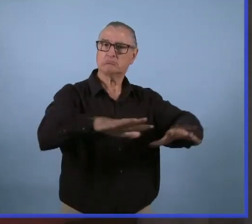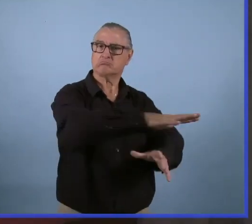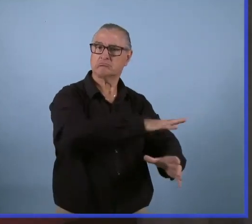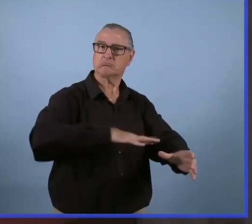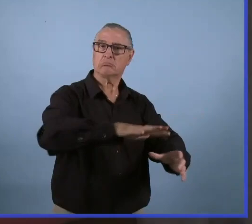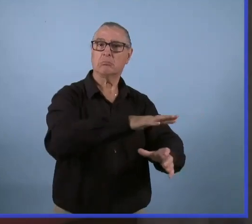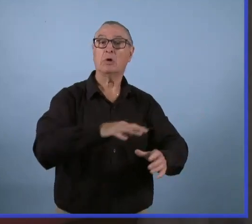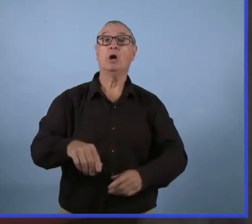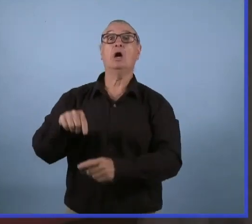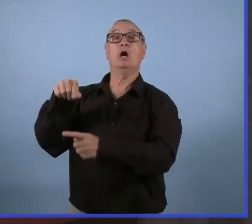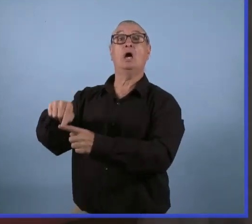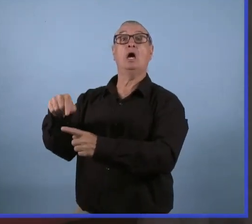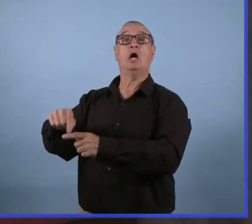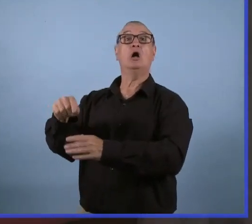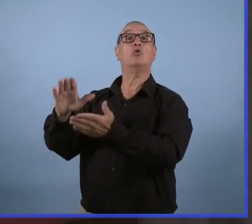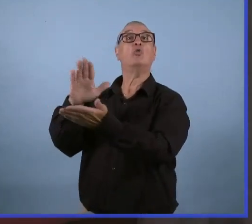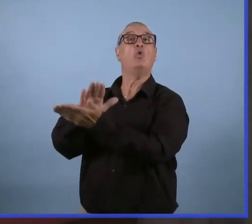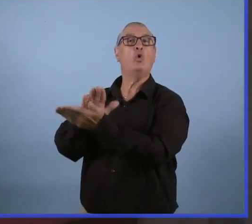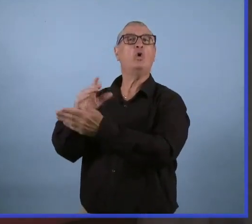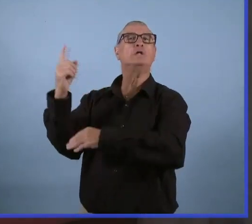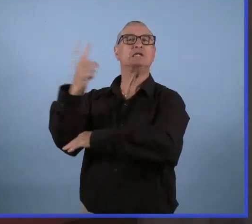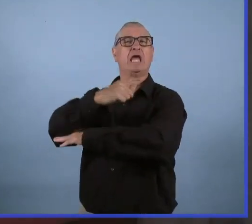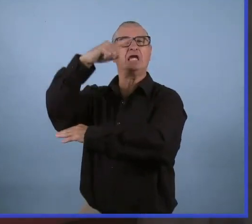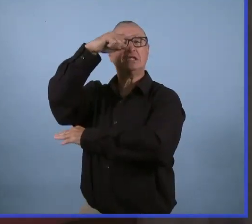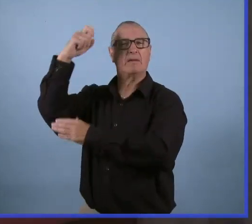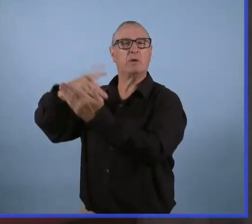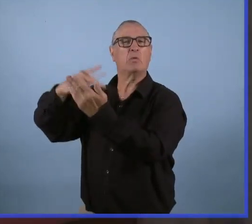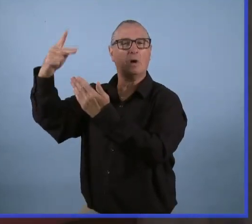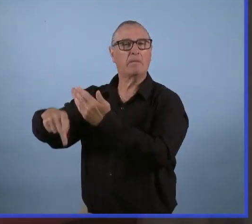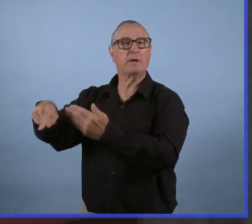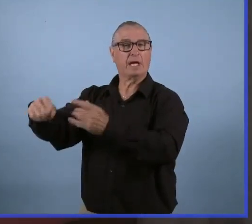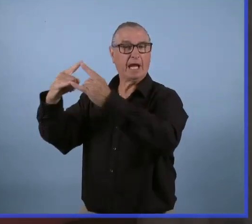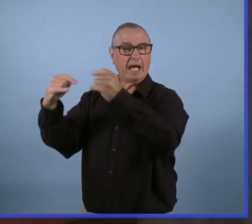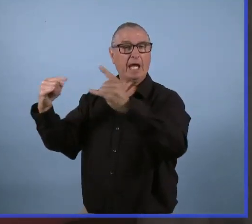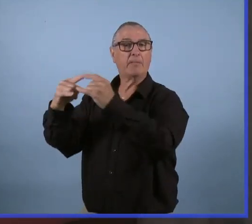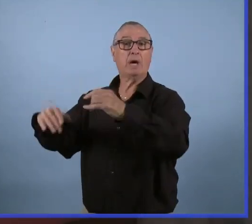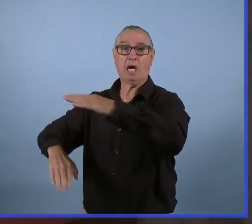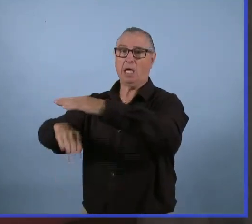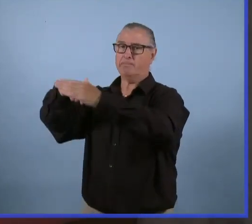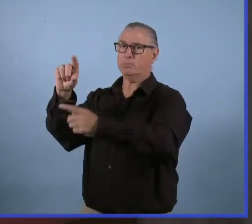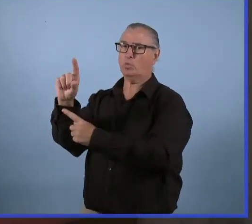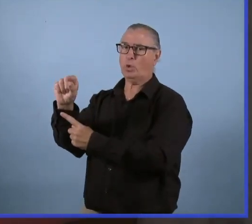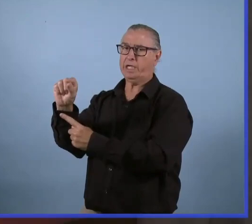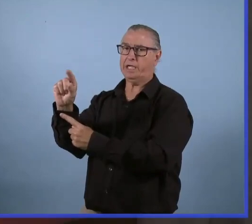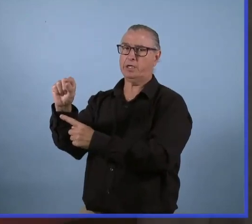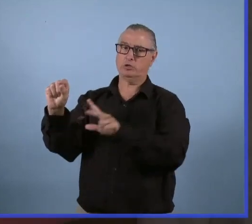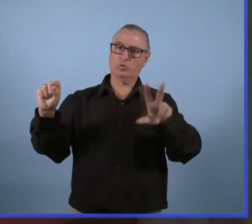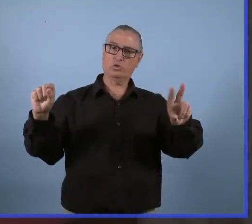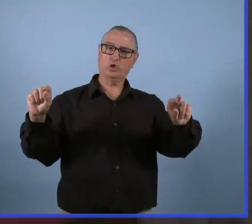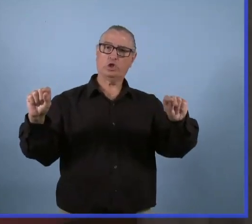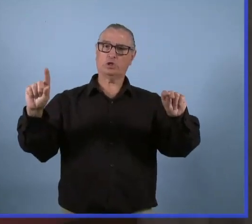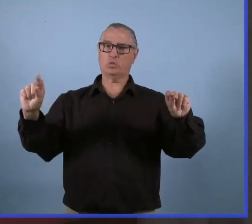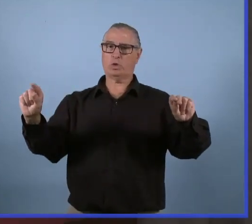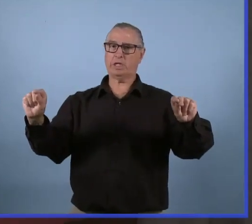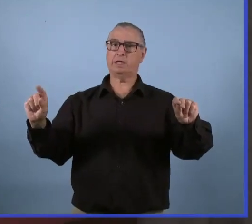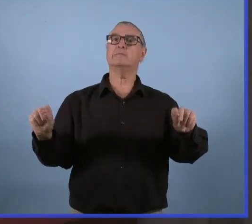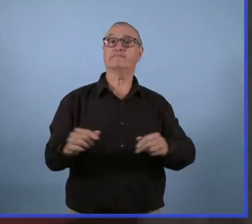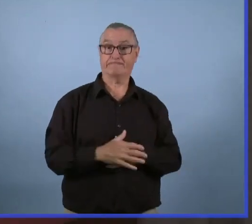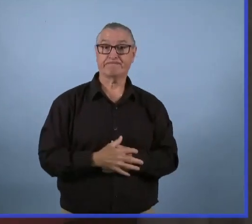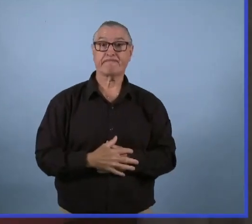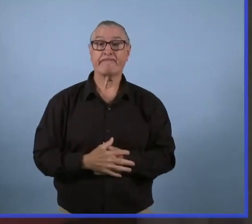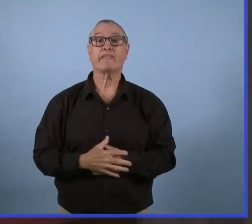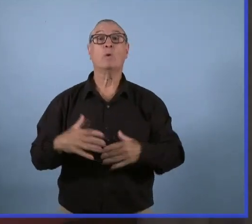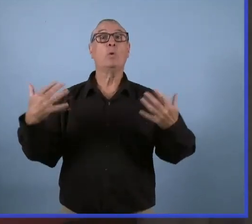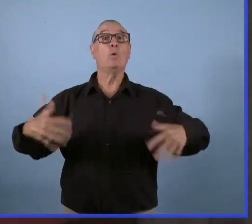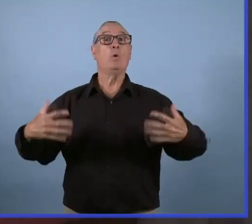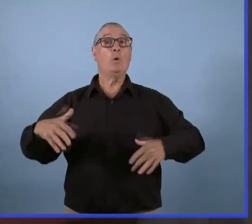y a aussi des lignes directrices dans un document pour la garde et le soin des jeunes enfants qu'il faudra